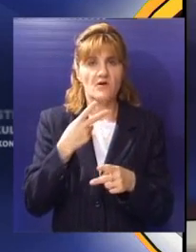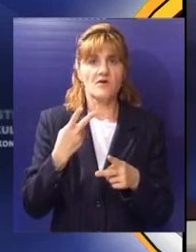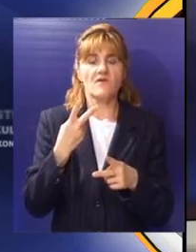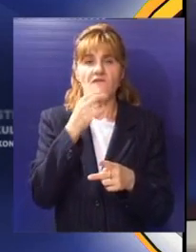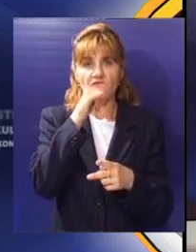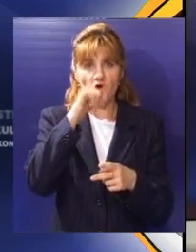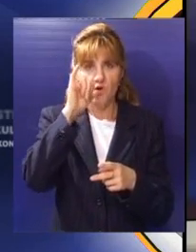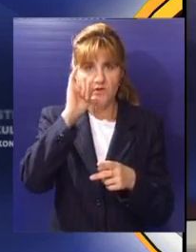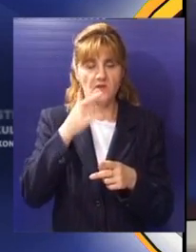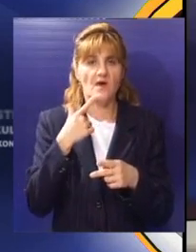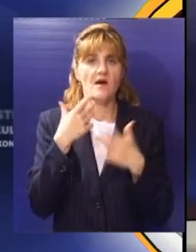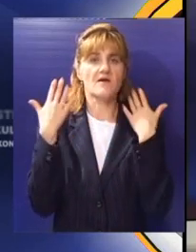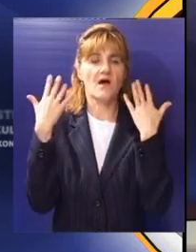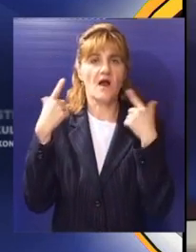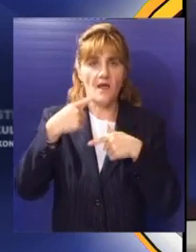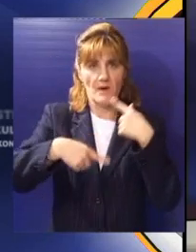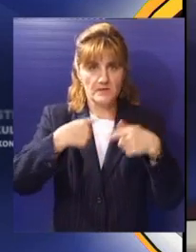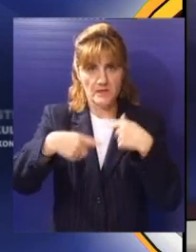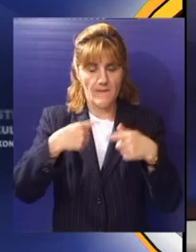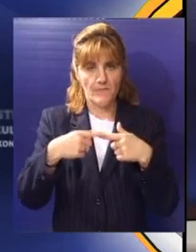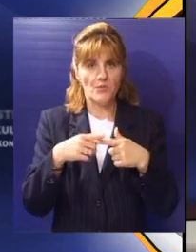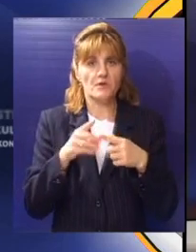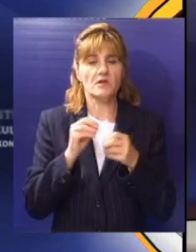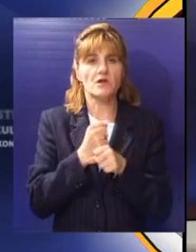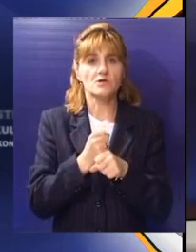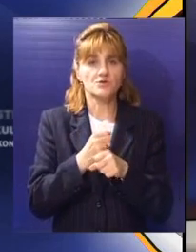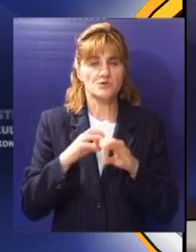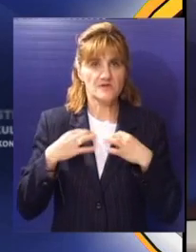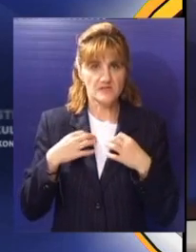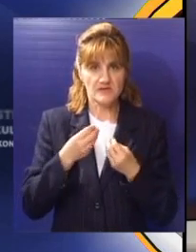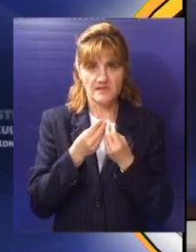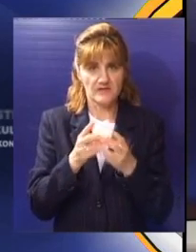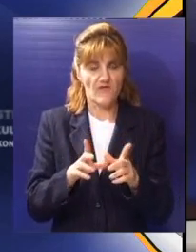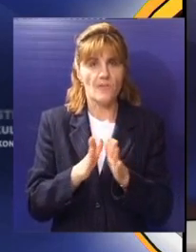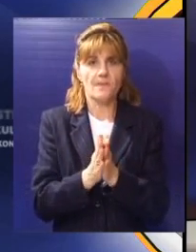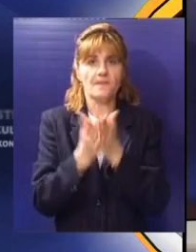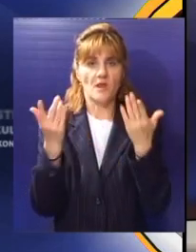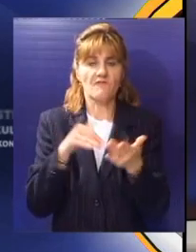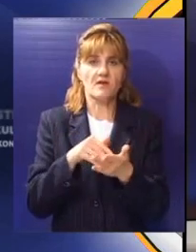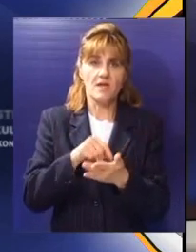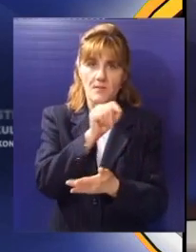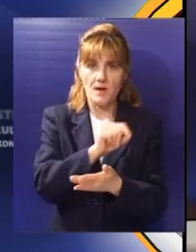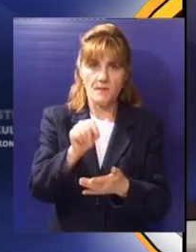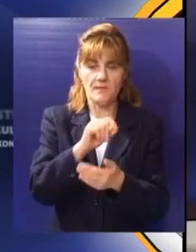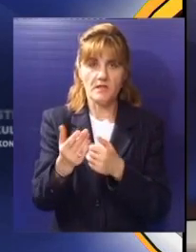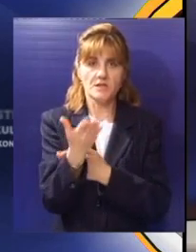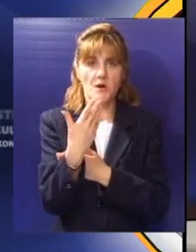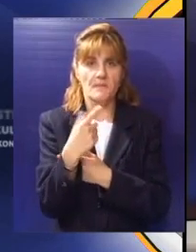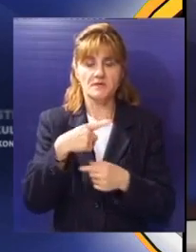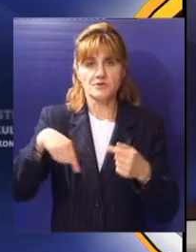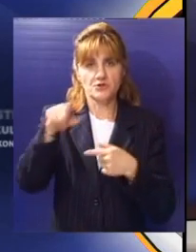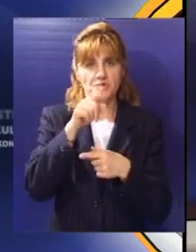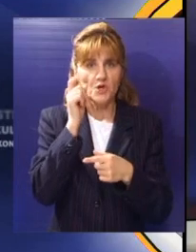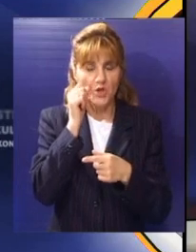zastupljene teme o vodama, otpadu, klimatskim promenama, održivom razvoju. Novinari imaju zadatak da napišu istraživačke